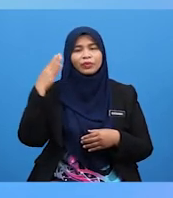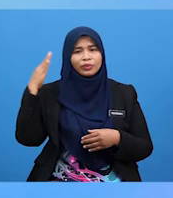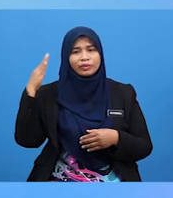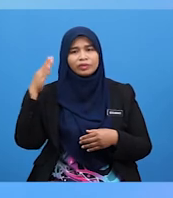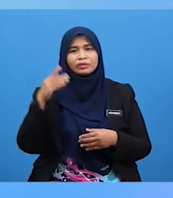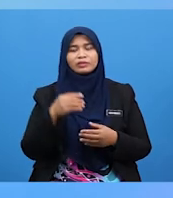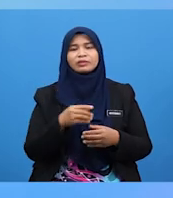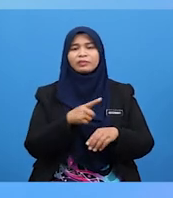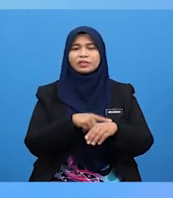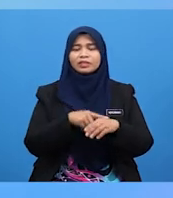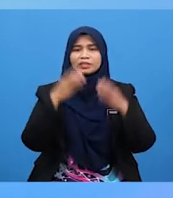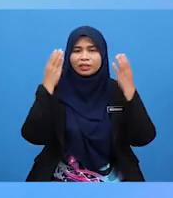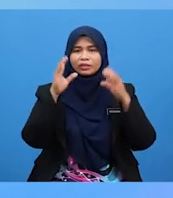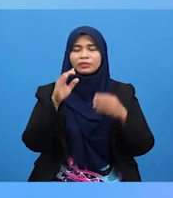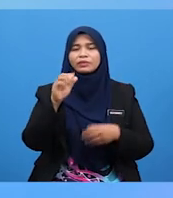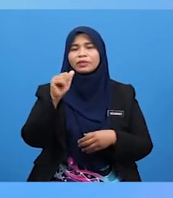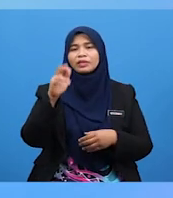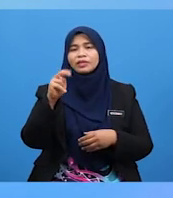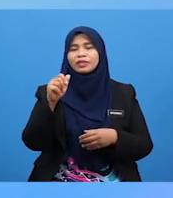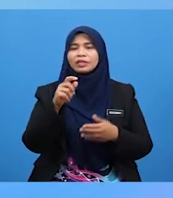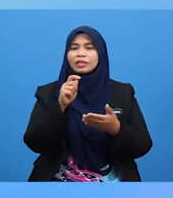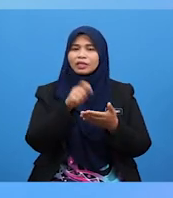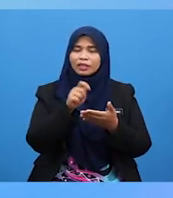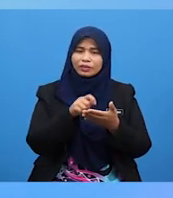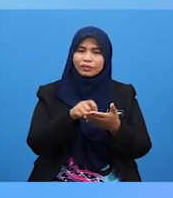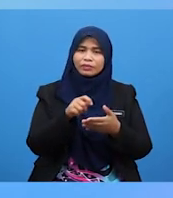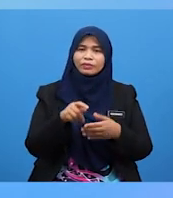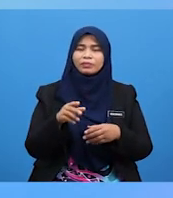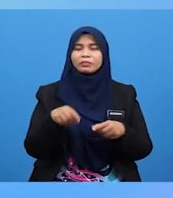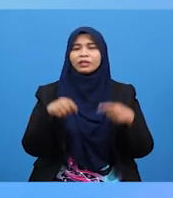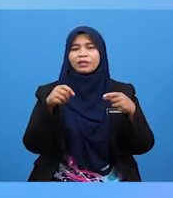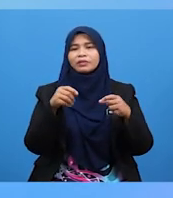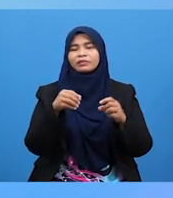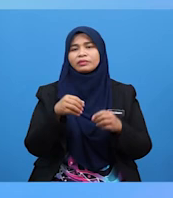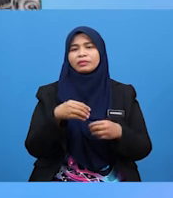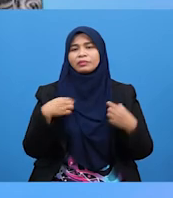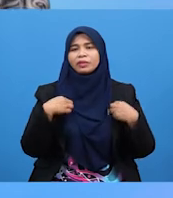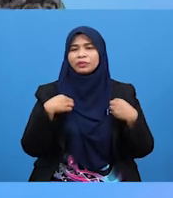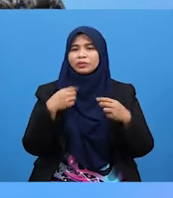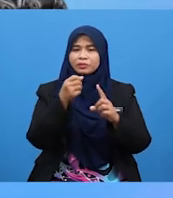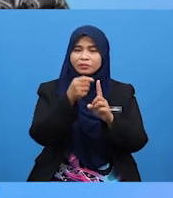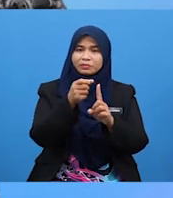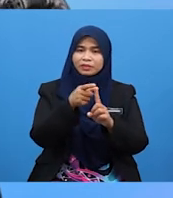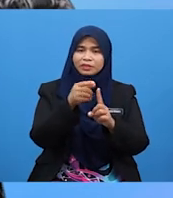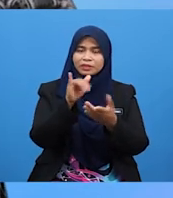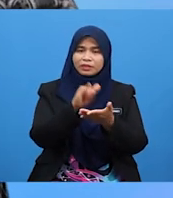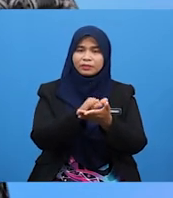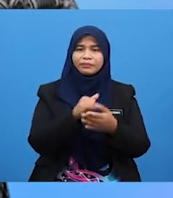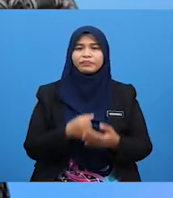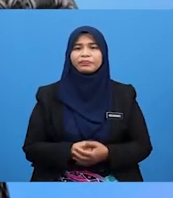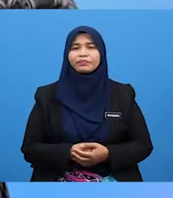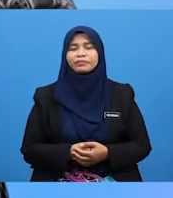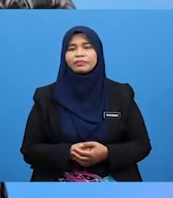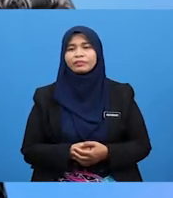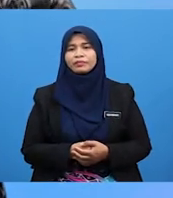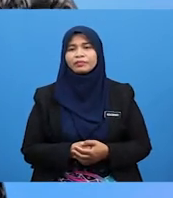Semasa Cikgu Aini Mengetuk Penyangkut Baju Besi Ini Sama Sama Sama tak Seperti Yang Murid-murid